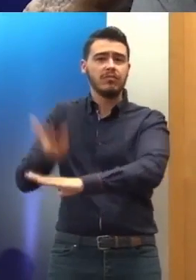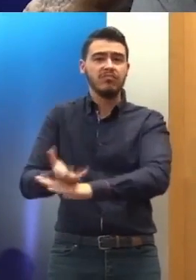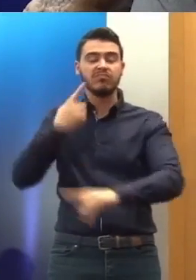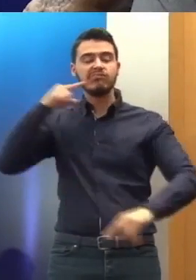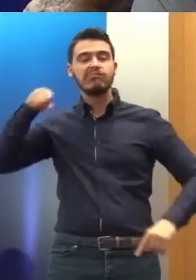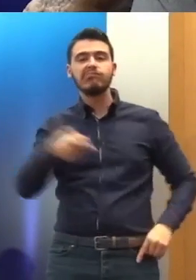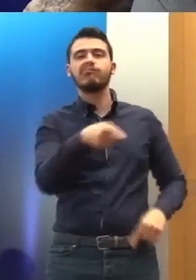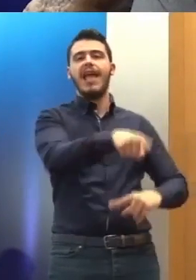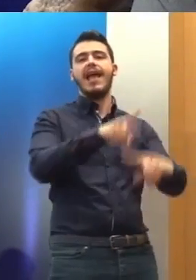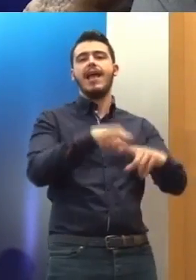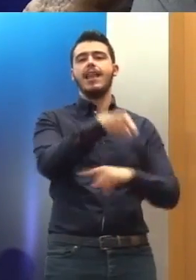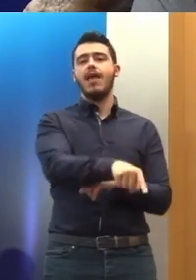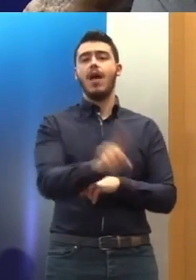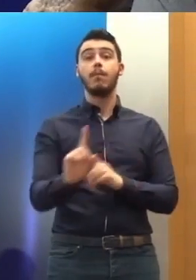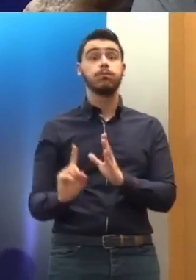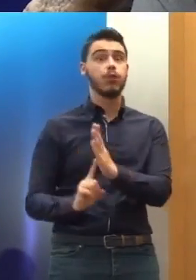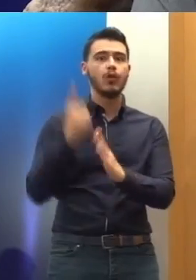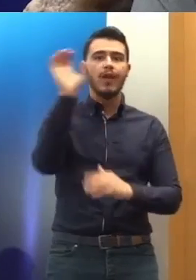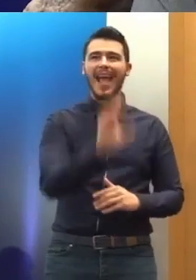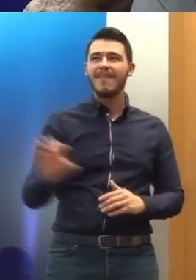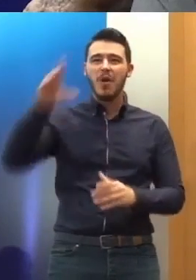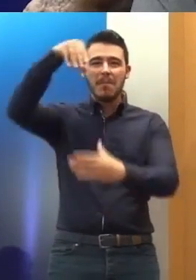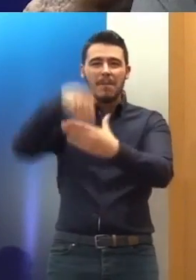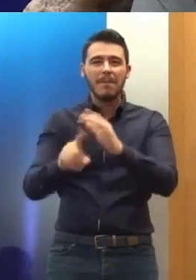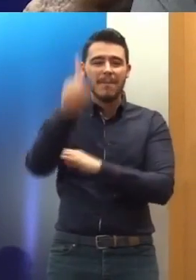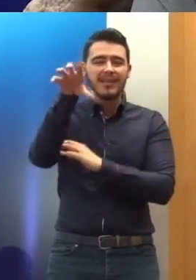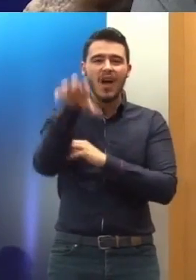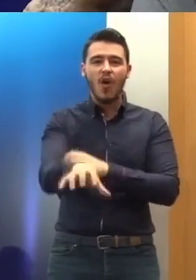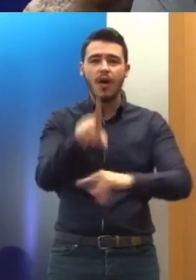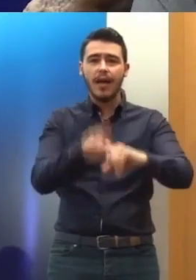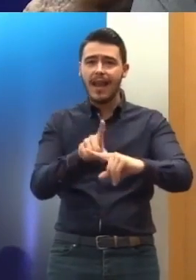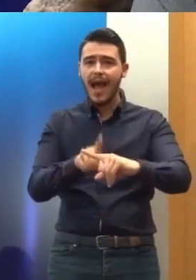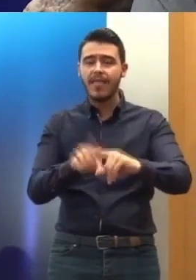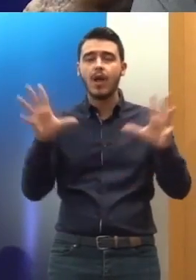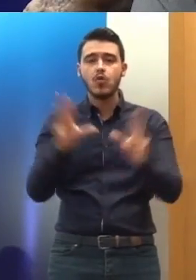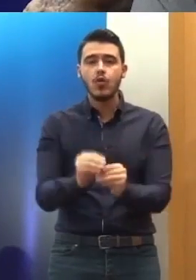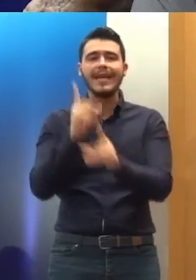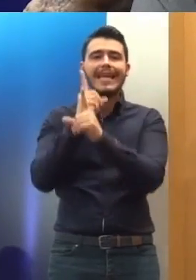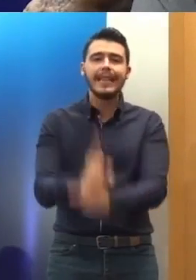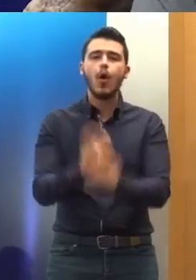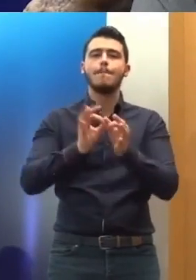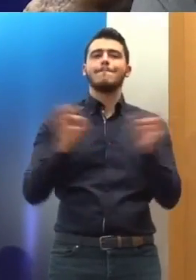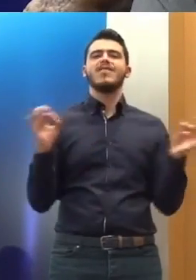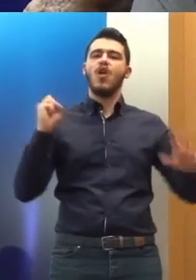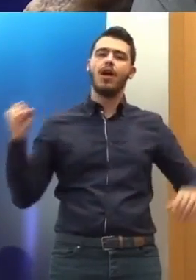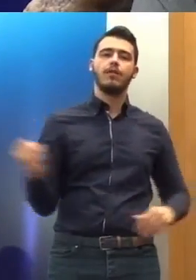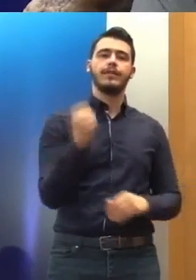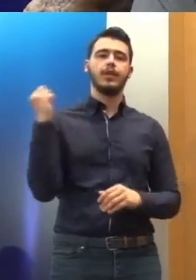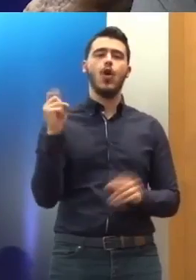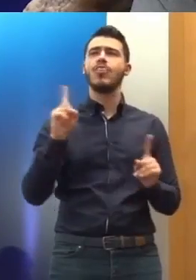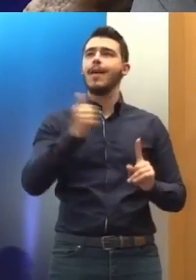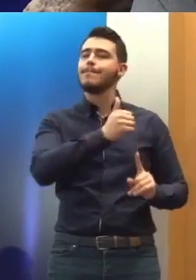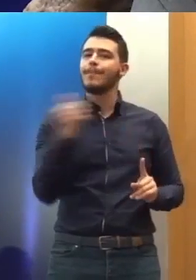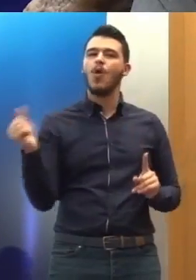φορά ένα κράτος της Ευρωπαϊκής Ένωσης. Μια δημόσια δήλωση η οποία δεν περιορίζεται μόνο στις άθλιες συνθήκες κράτησης